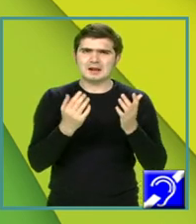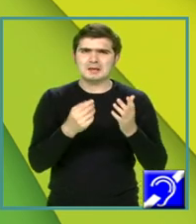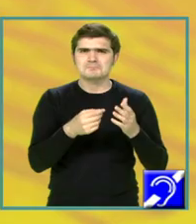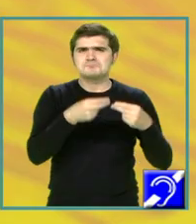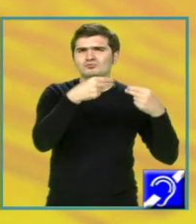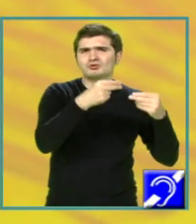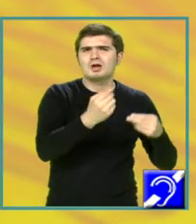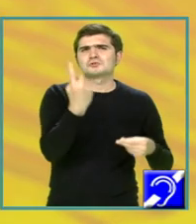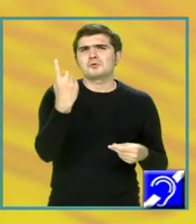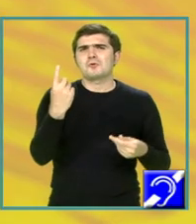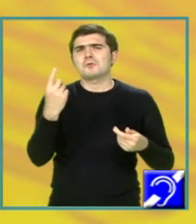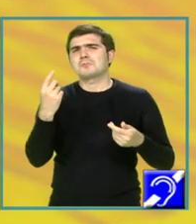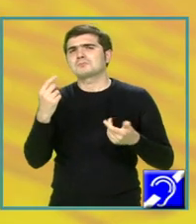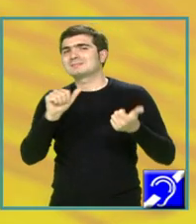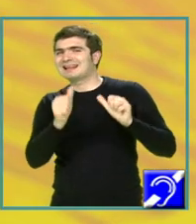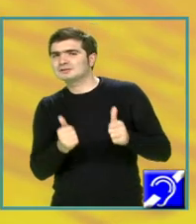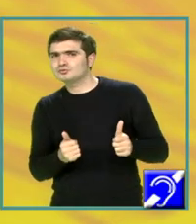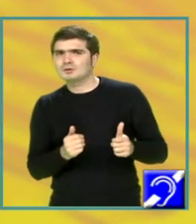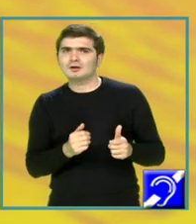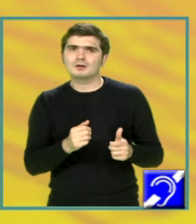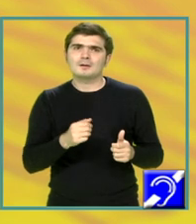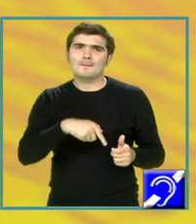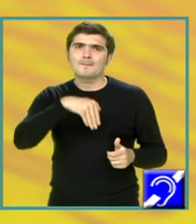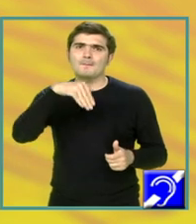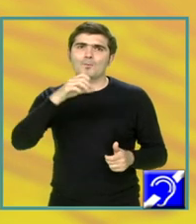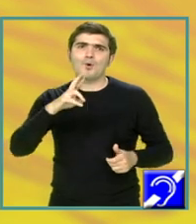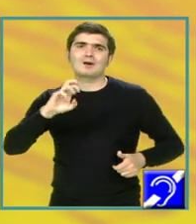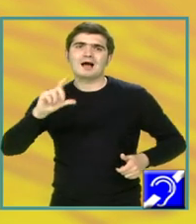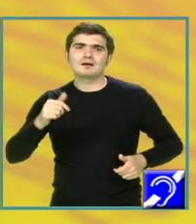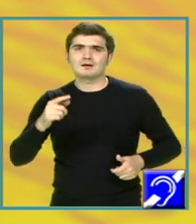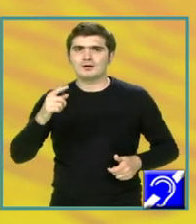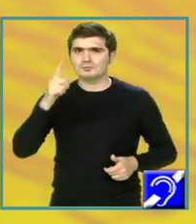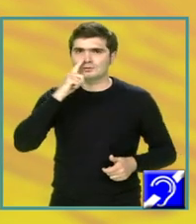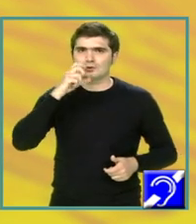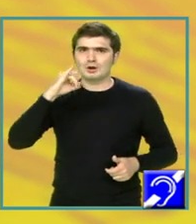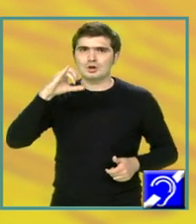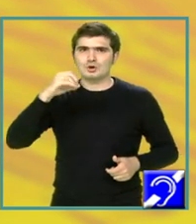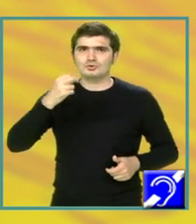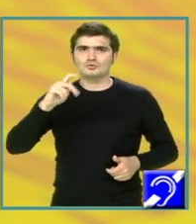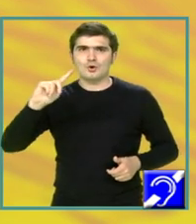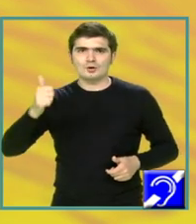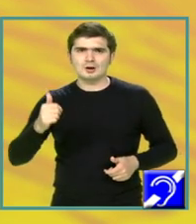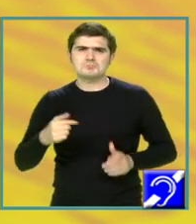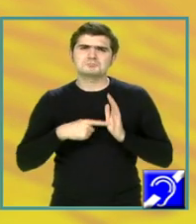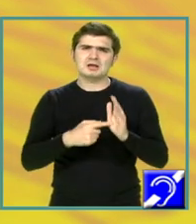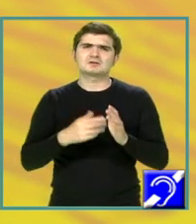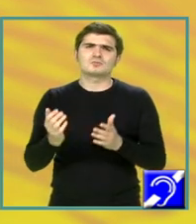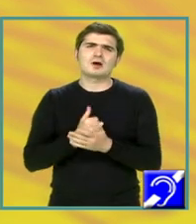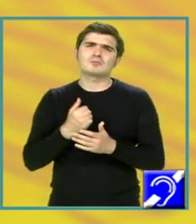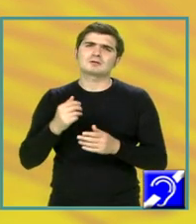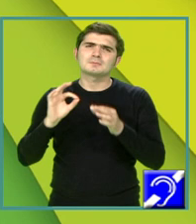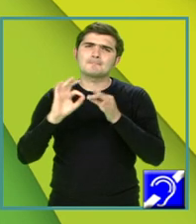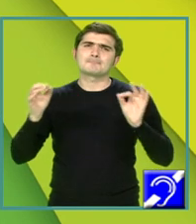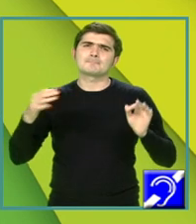știu, o trăsătură sau pot indica o trăsătură morală a lui Nicolae Iorga. Am luat, de exemplu, metafora care mi-a plăcut